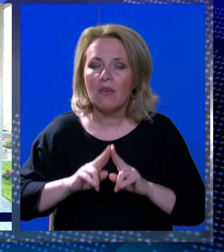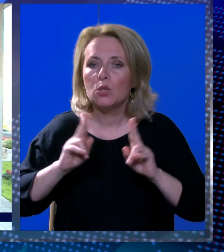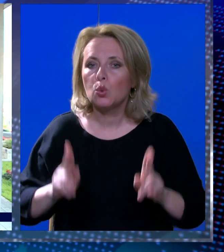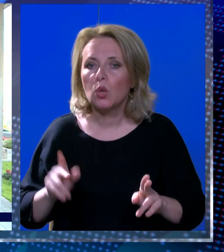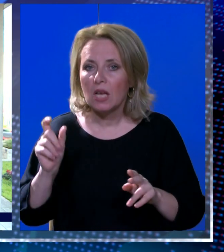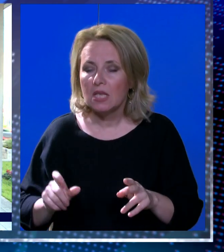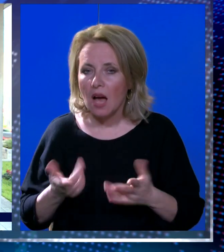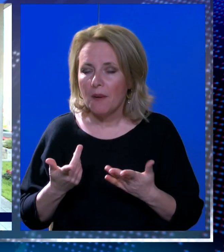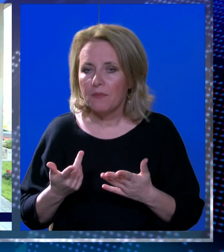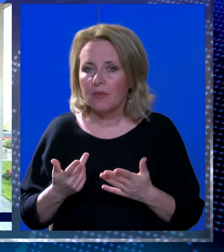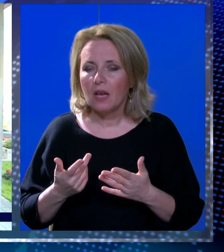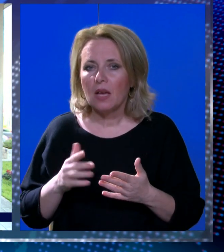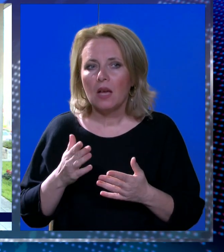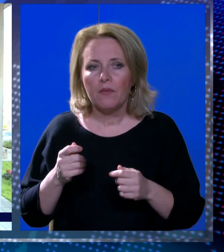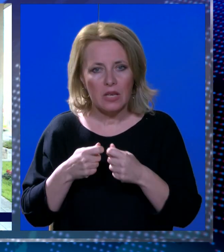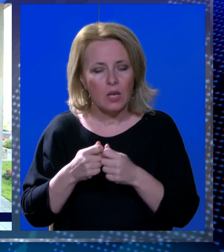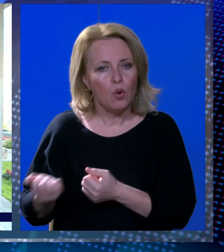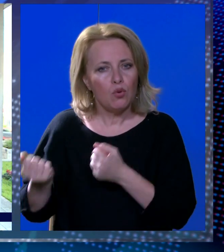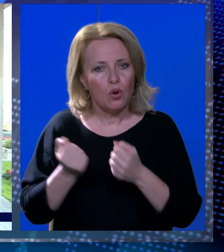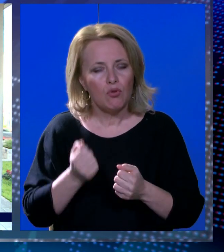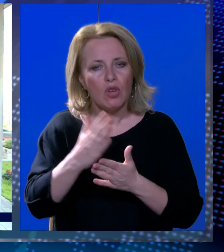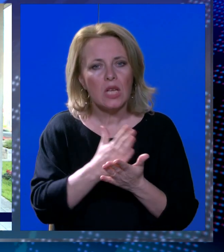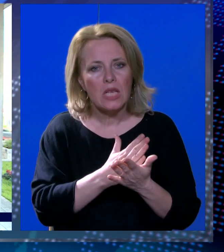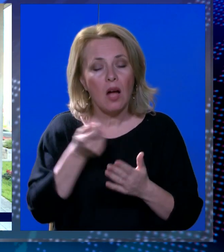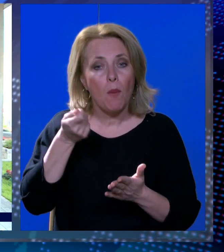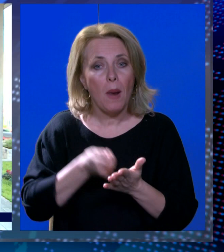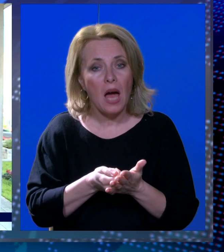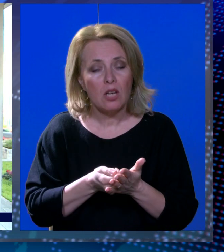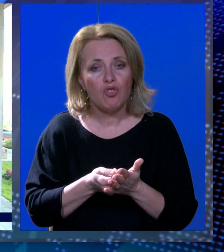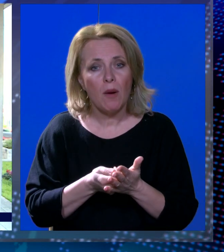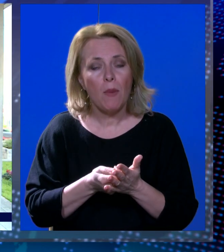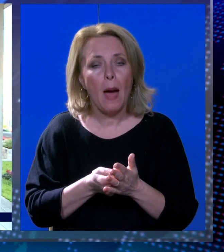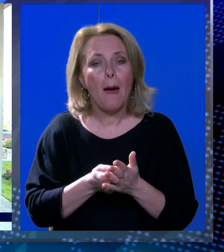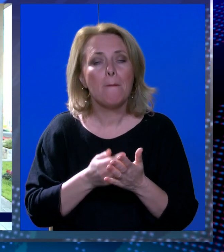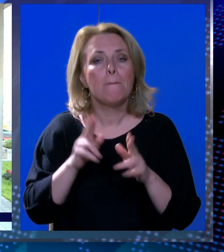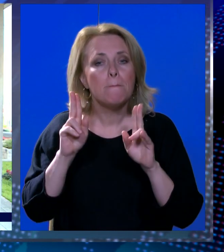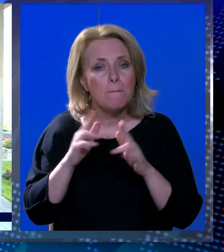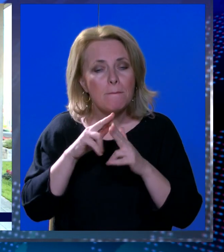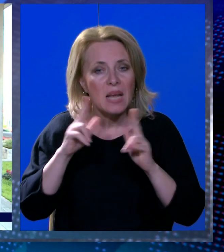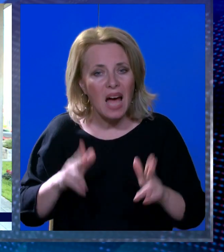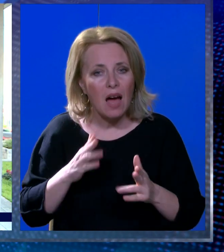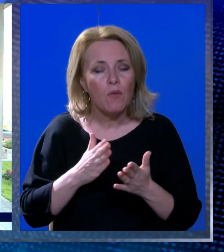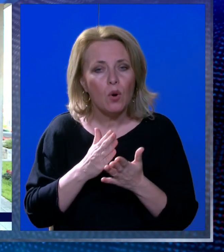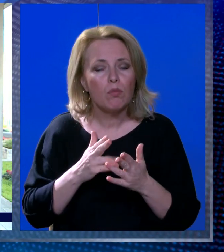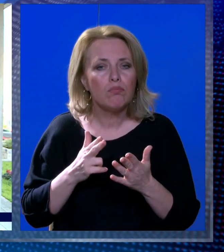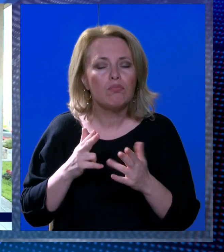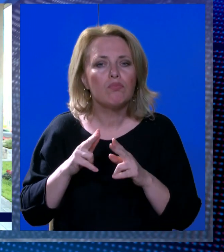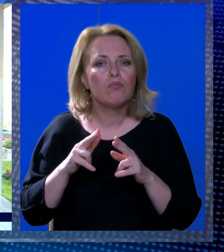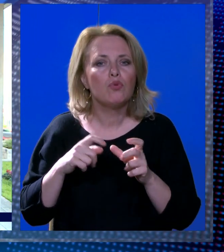za donošenje zakona o plaćama pravosudnih dužnostnika, kojim će se